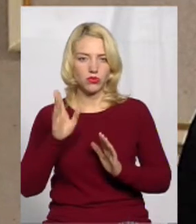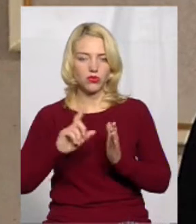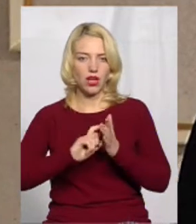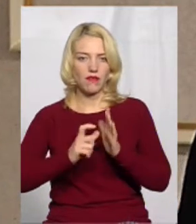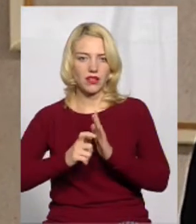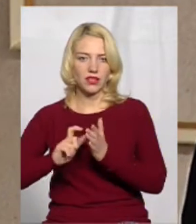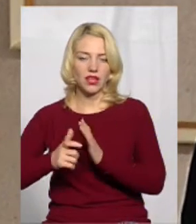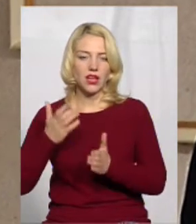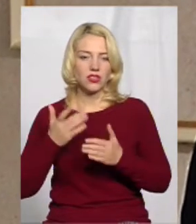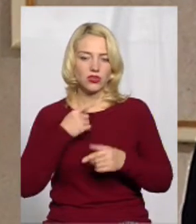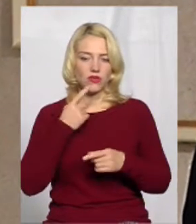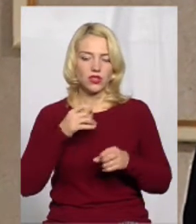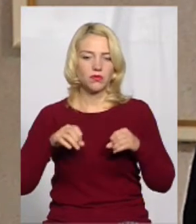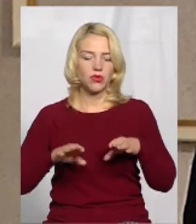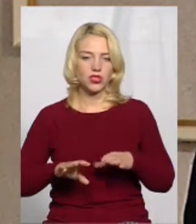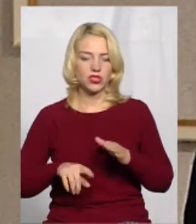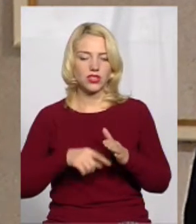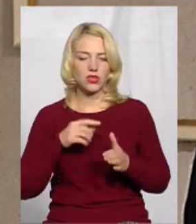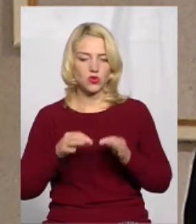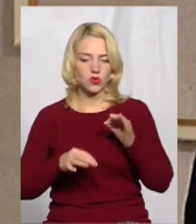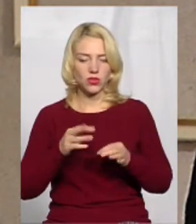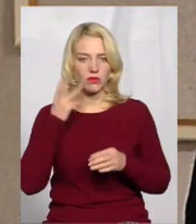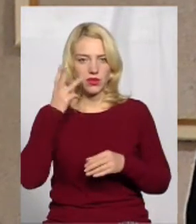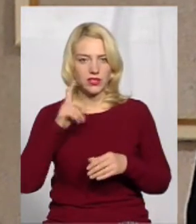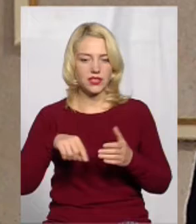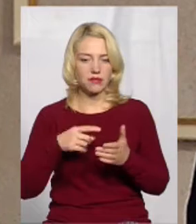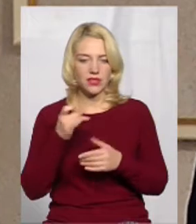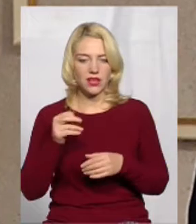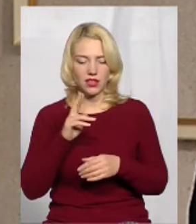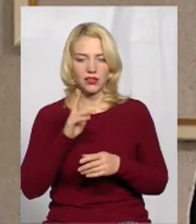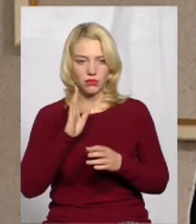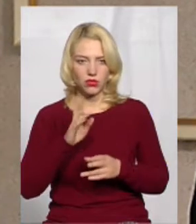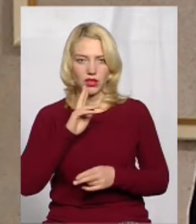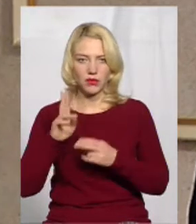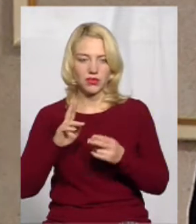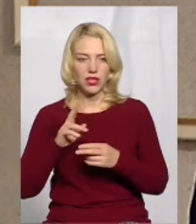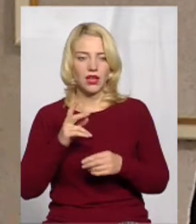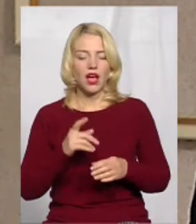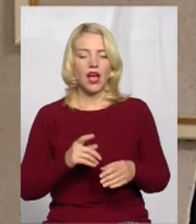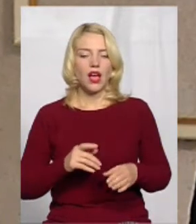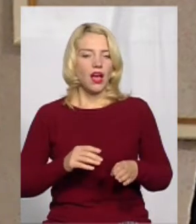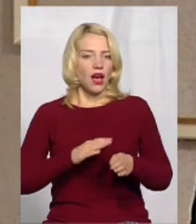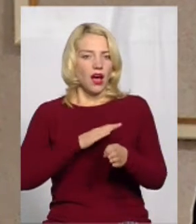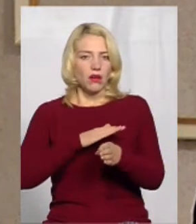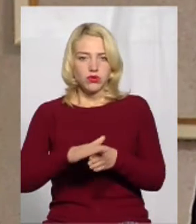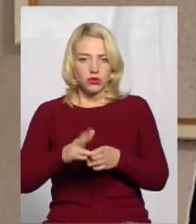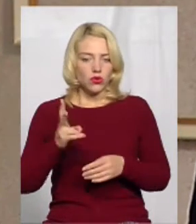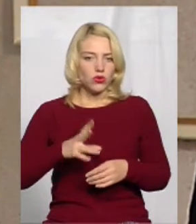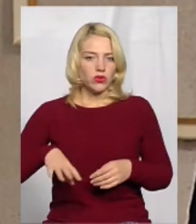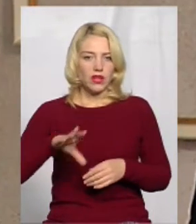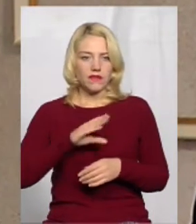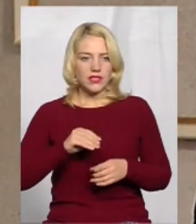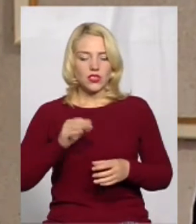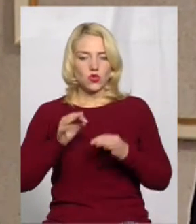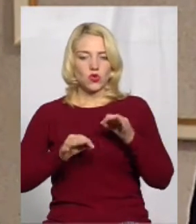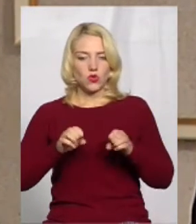якщо говорити про рішення суду, Хмельницька міська рада не планує подавати якусь апеляцію? Абсолютно на всі судові рішення,